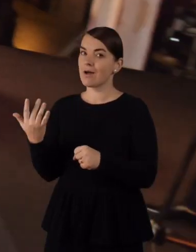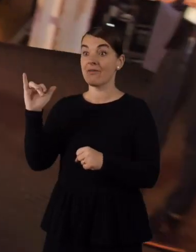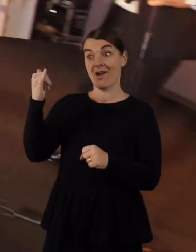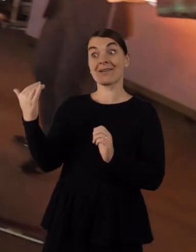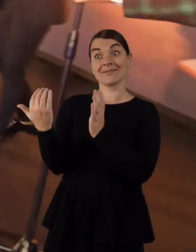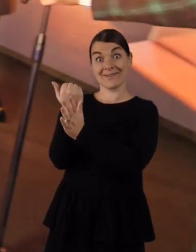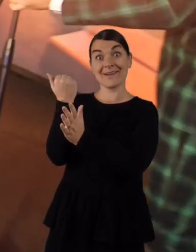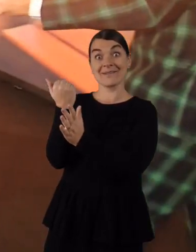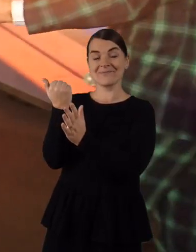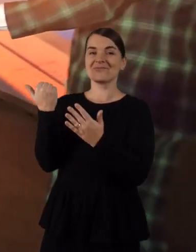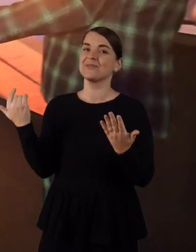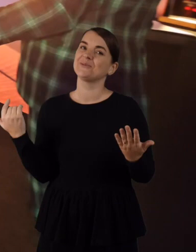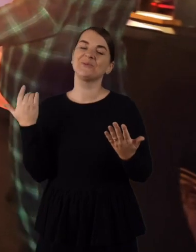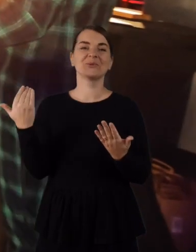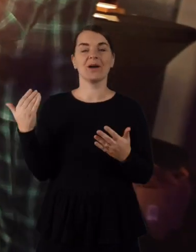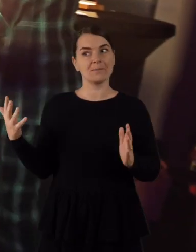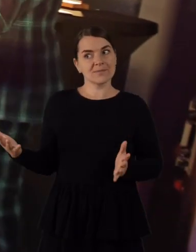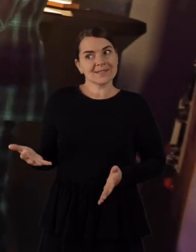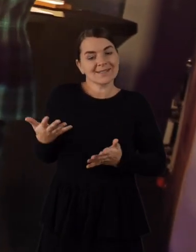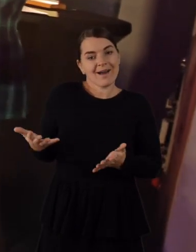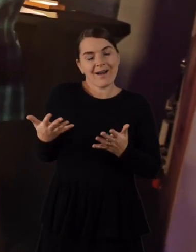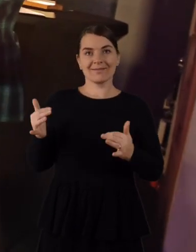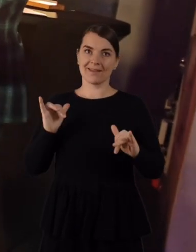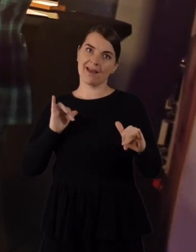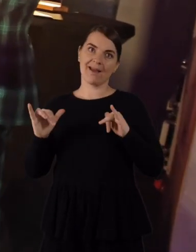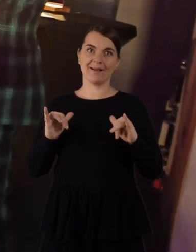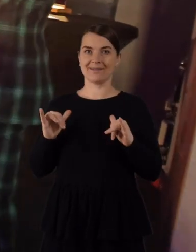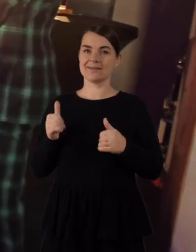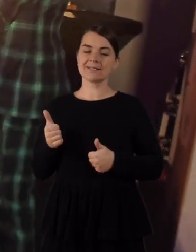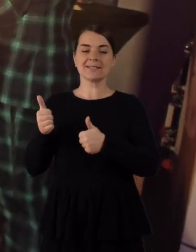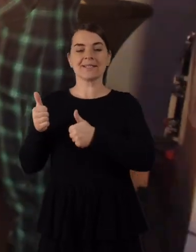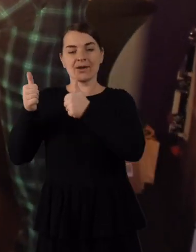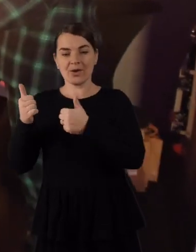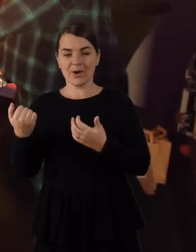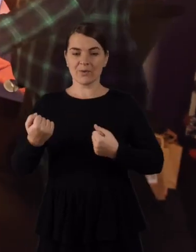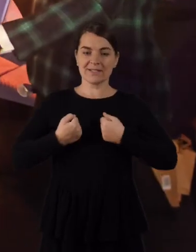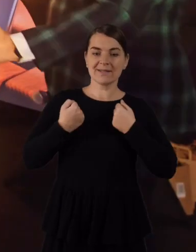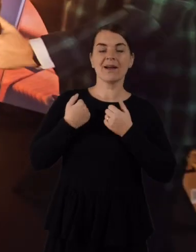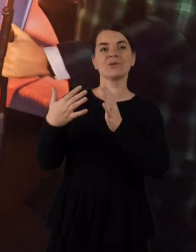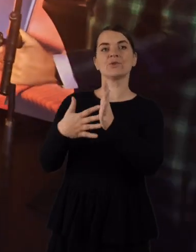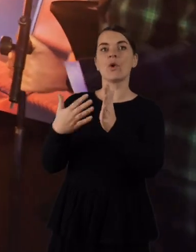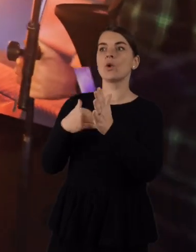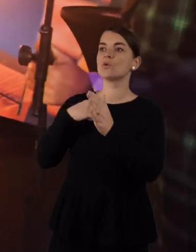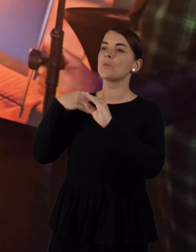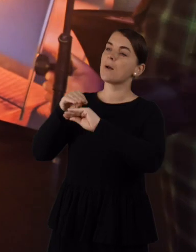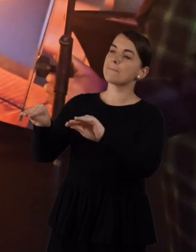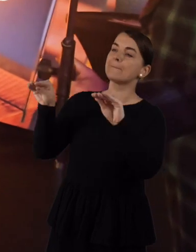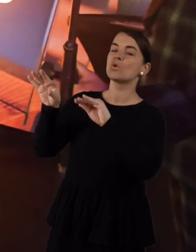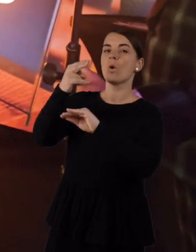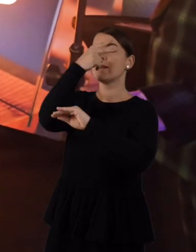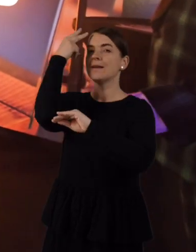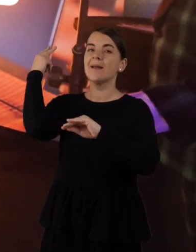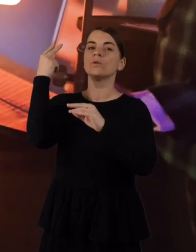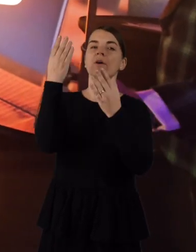darau, mato, kad vertina, ką aš darau. Ir man tai yra dar paskata elgtis dar geriau ir bandyti toliau šviesti